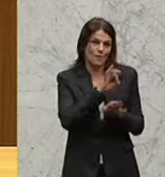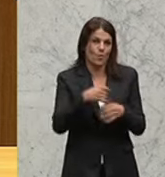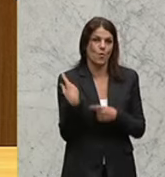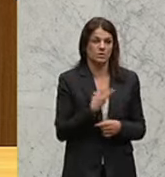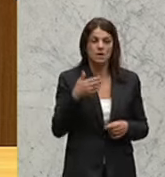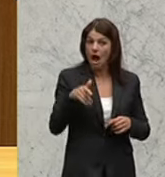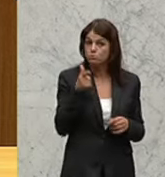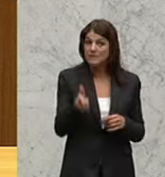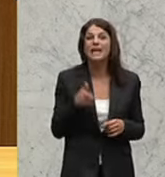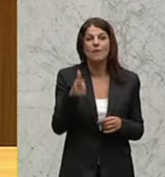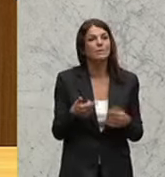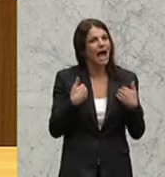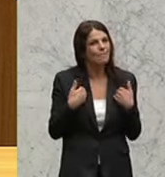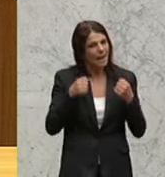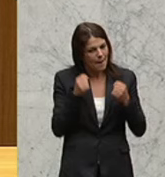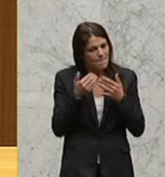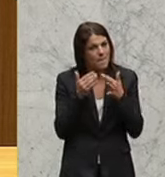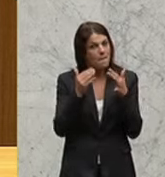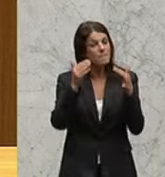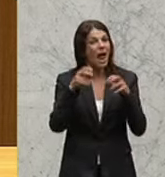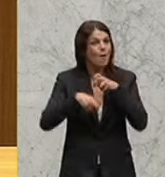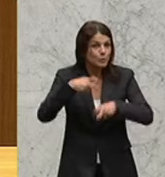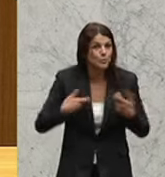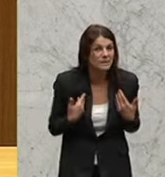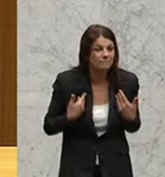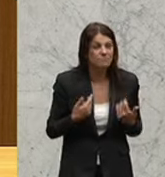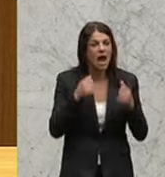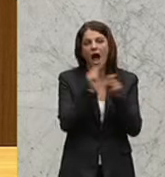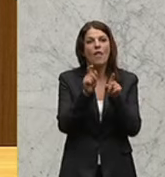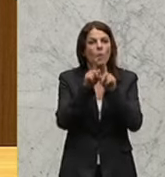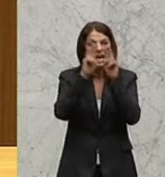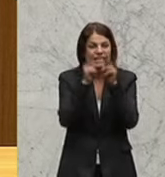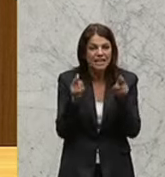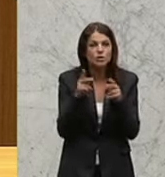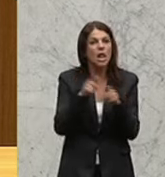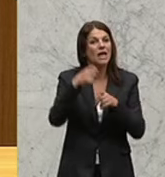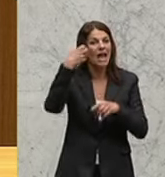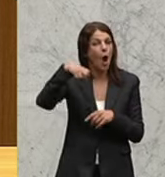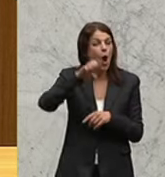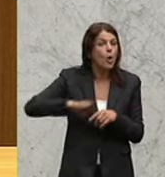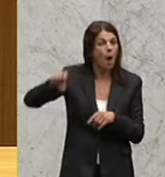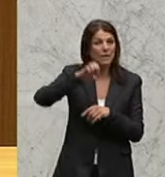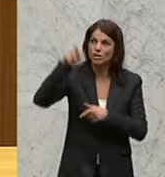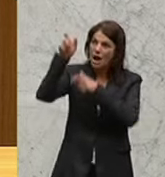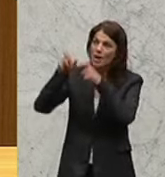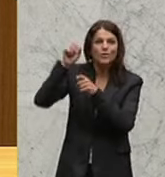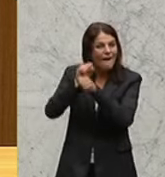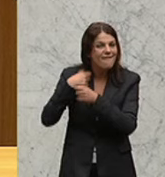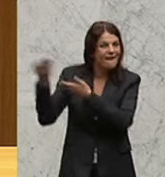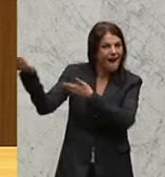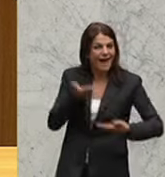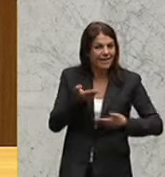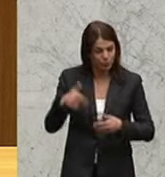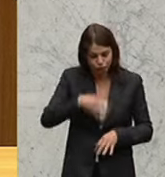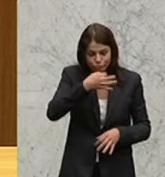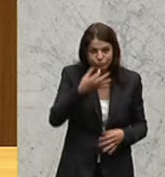Ab September können wir das auch intensiv nutzen, also wir können auch wirklich internationale und europäische Persönlichkeiten auch einladen. Und